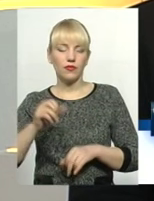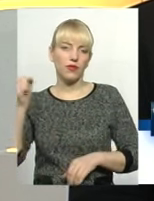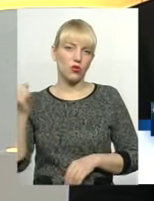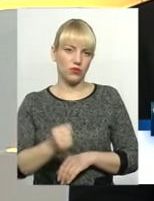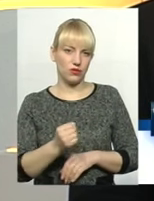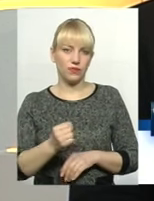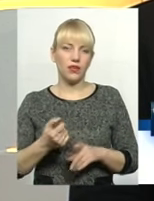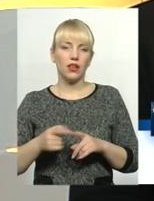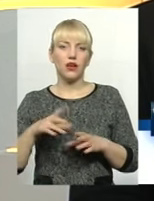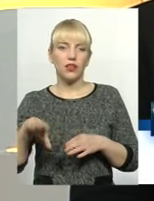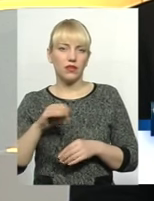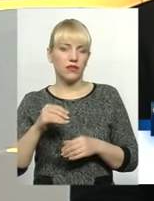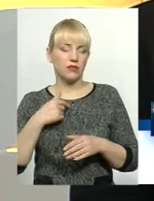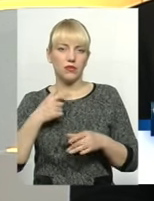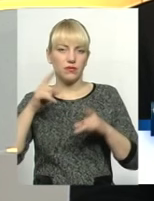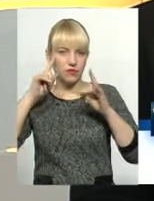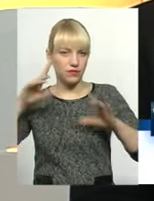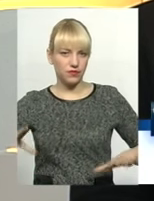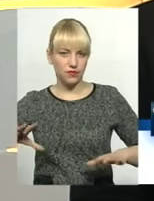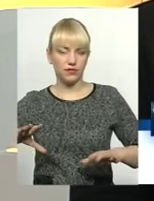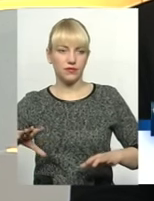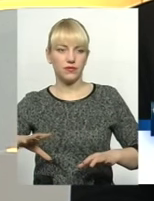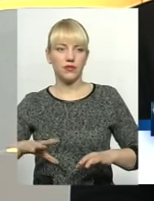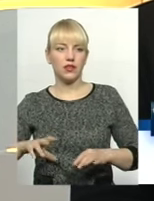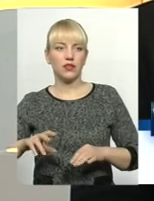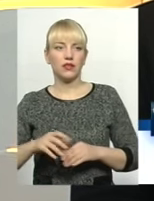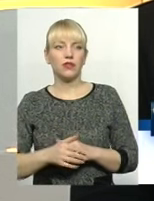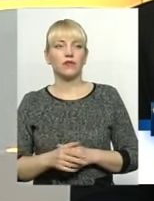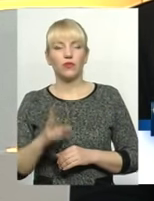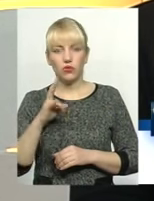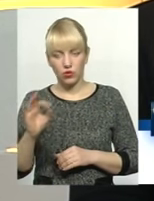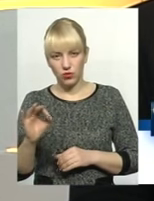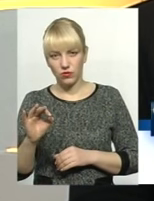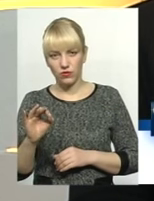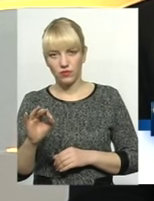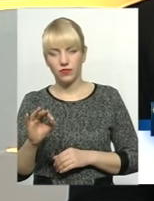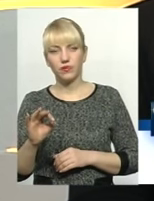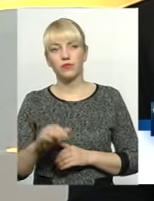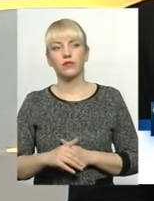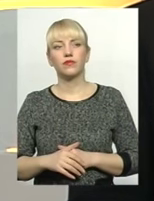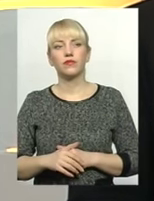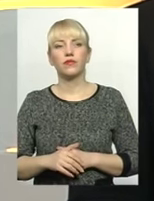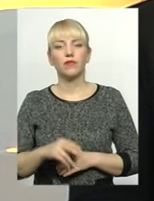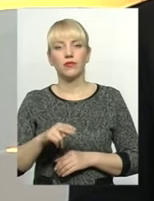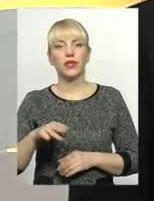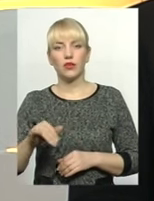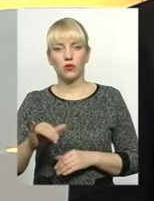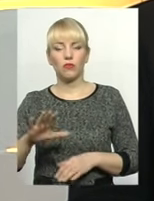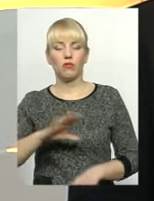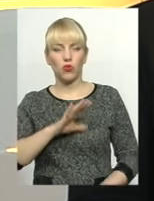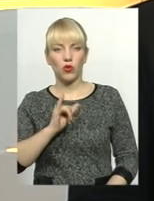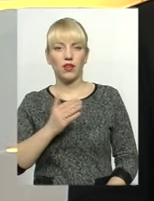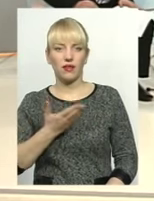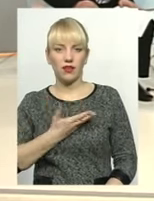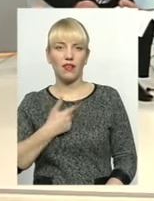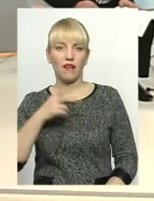І тому нас дійсно застало в розполох і заводило тупік. Але профтехосвіта була, є. Я